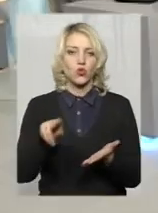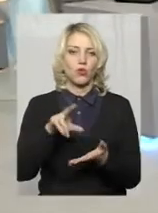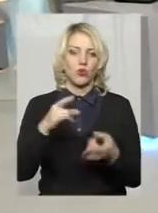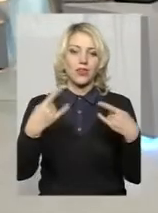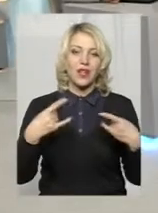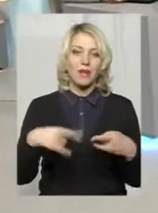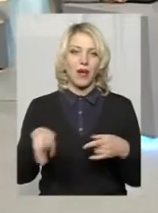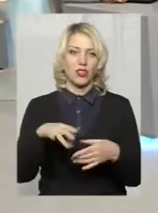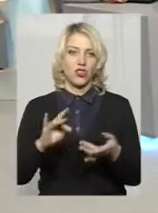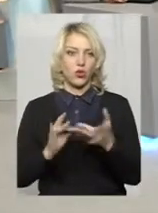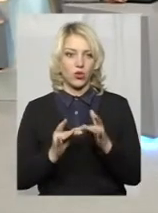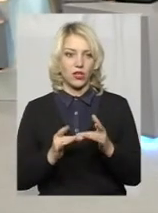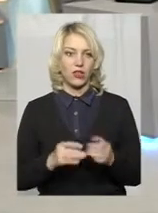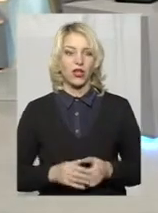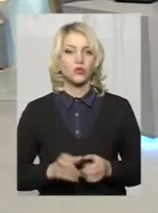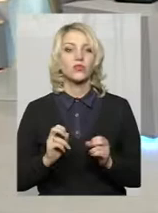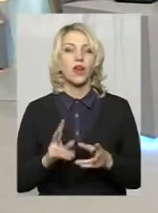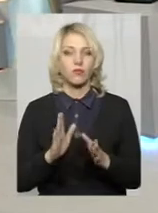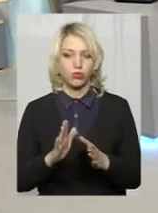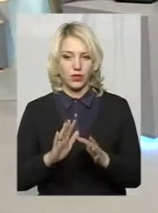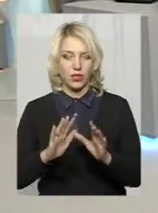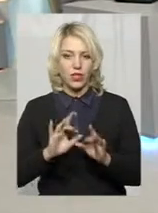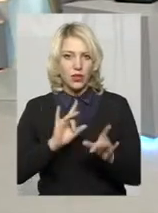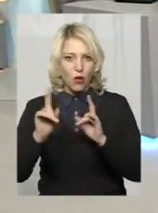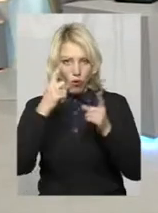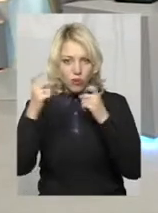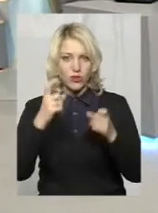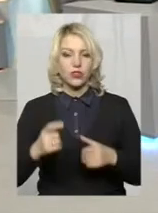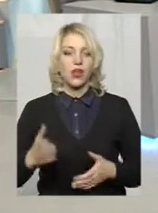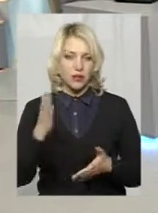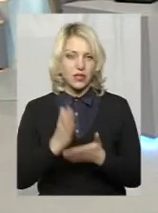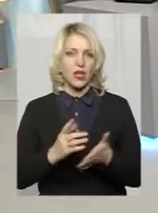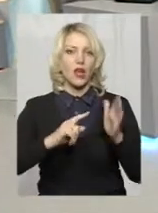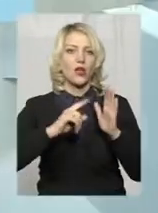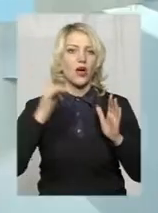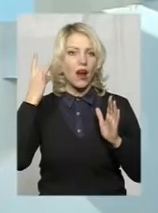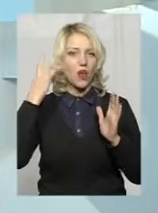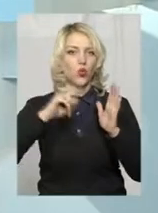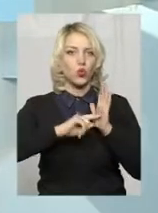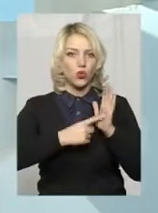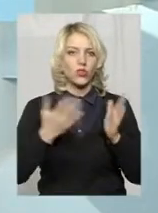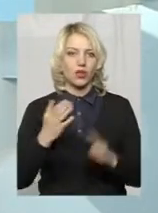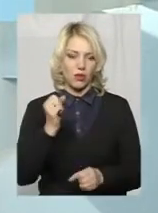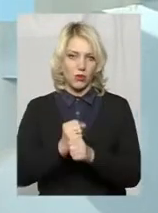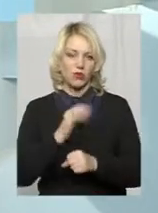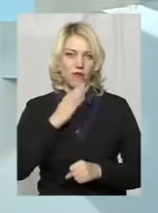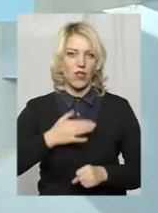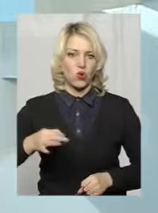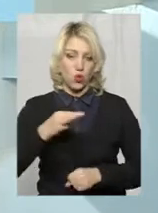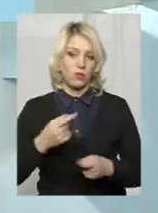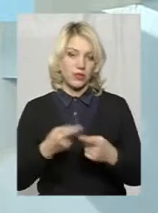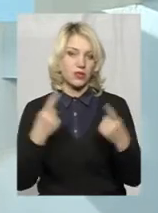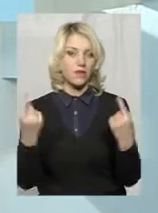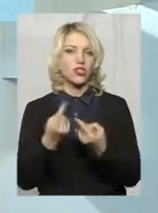як буде здійснюватись? Є радіоточки, які на сьогоднішній день працюють в області, це звичайне радіо, і таким